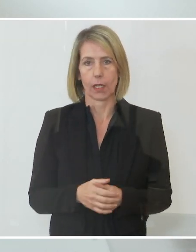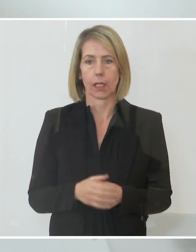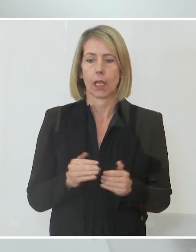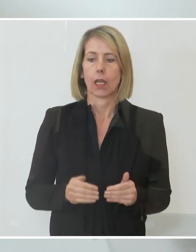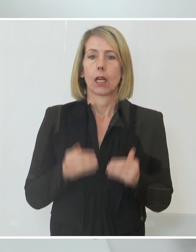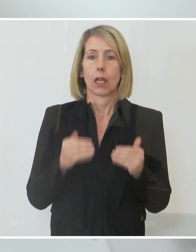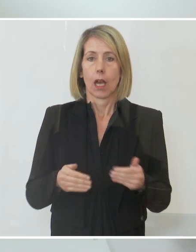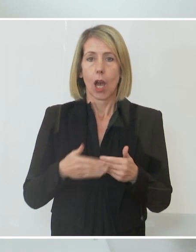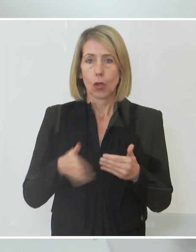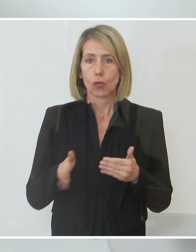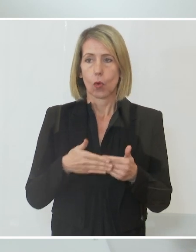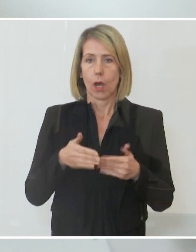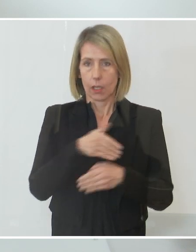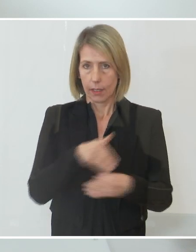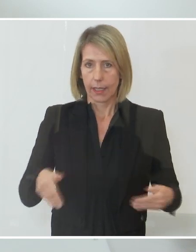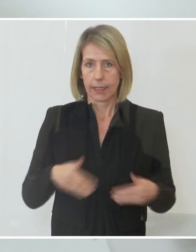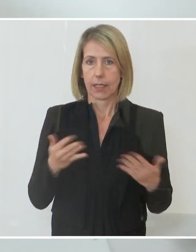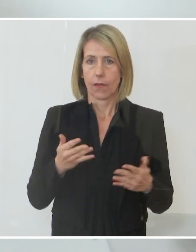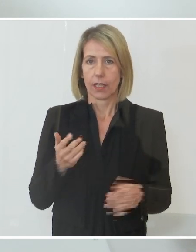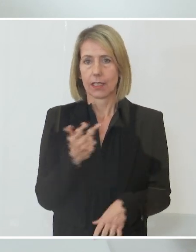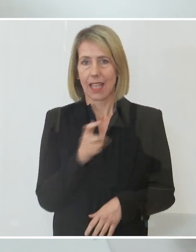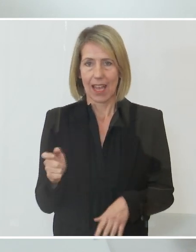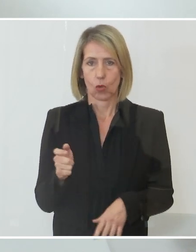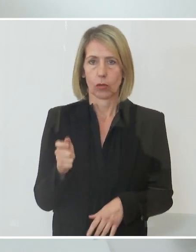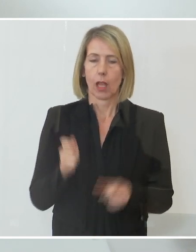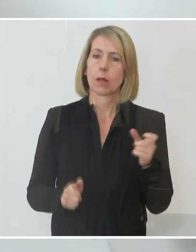door liegt die Grenze bei 300 Personen.